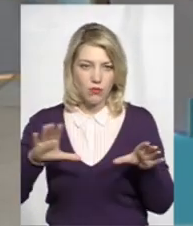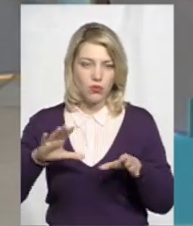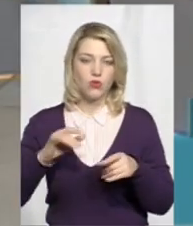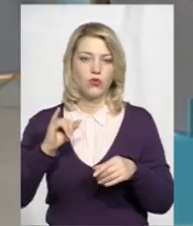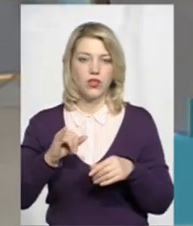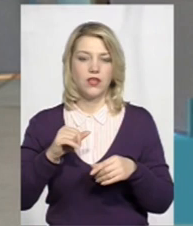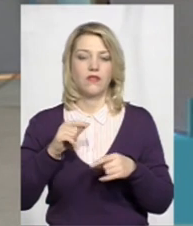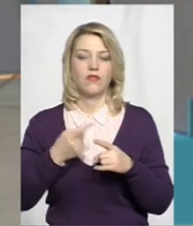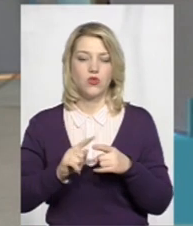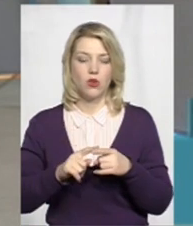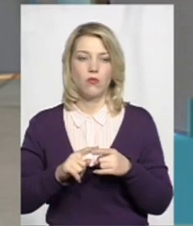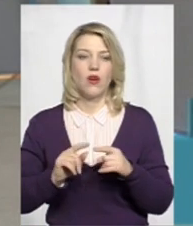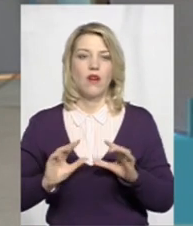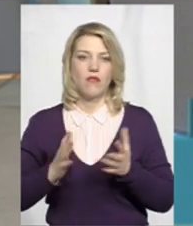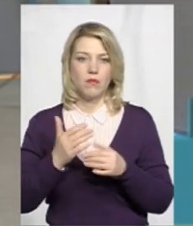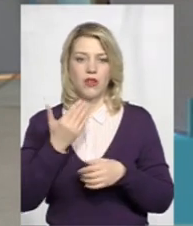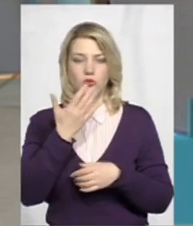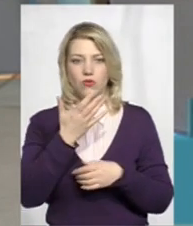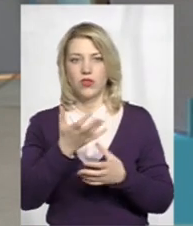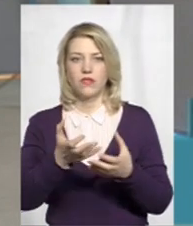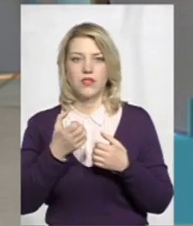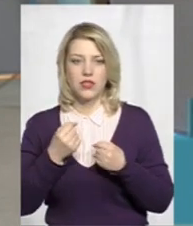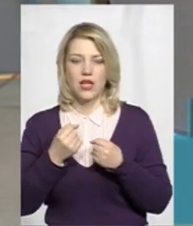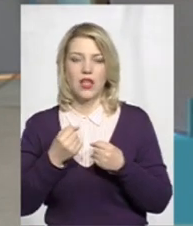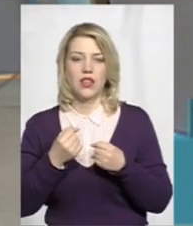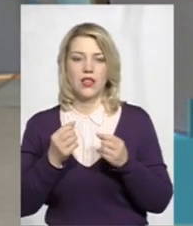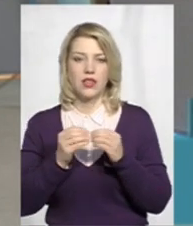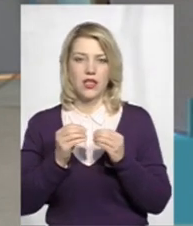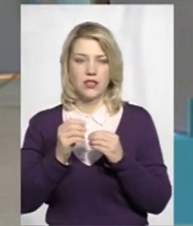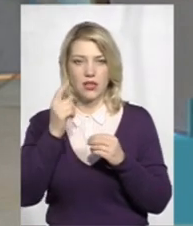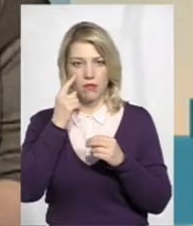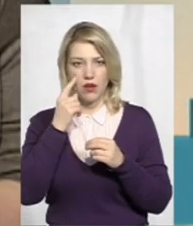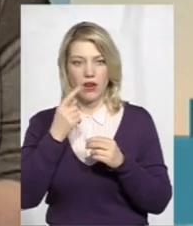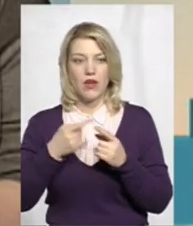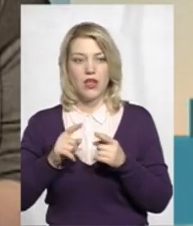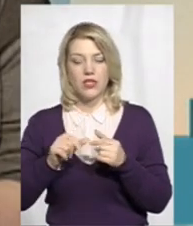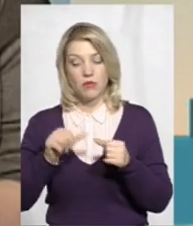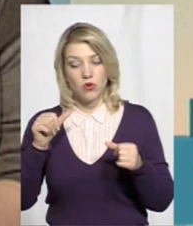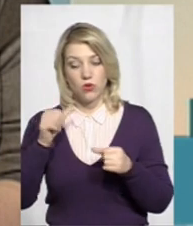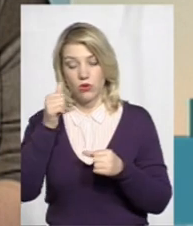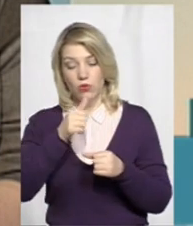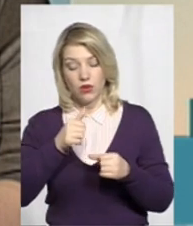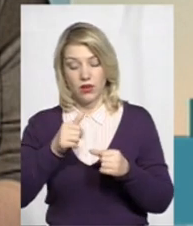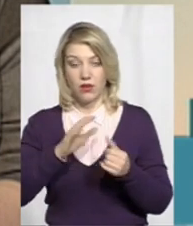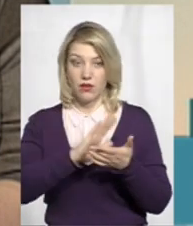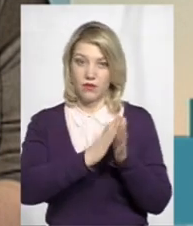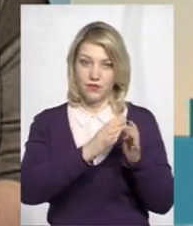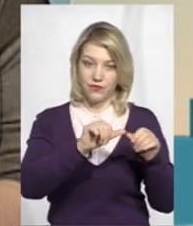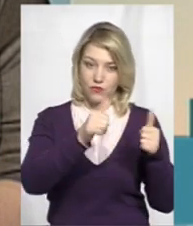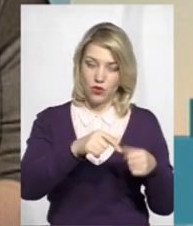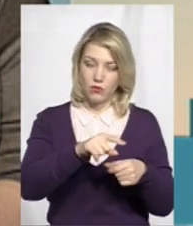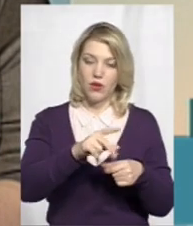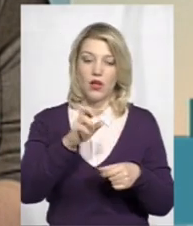випадку вони взяли 10 балів. Хоча за минулими умовами орендована матеріально-технічна база, вона мала